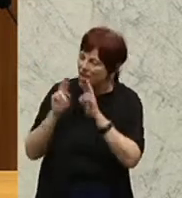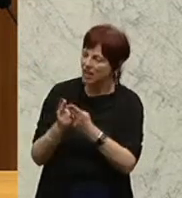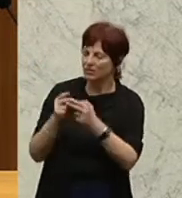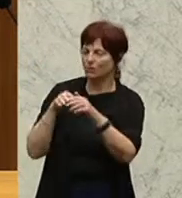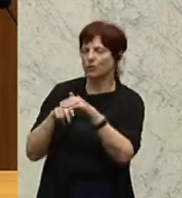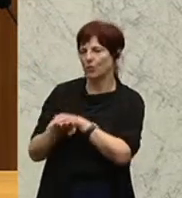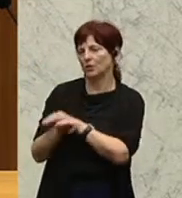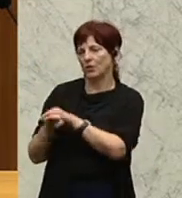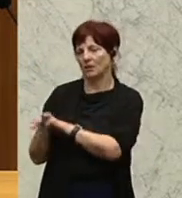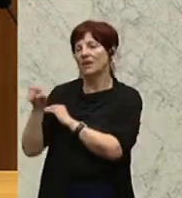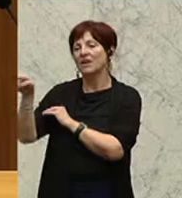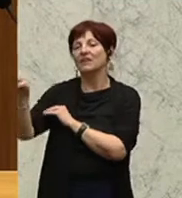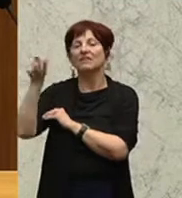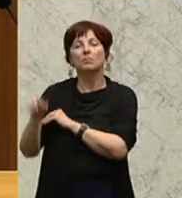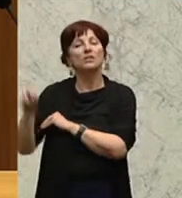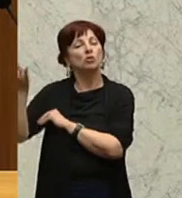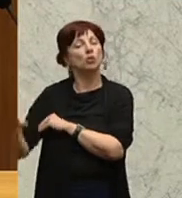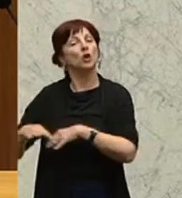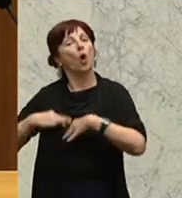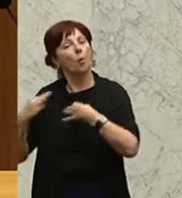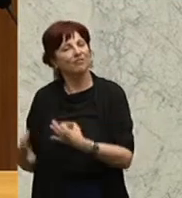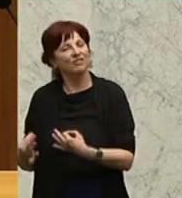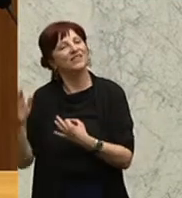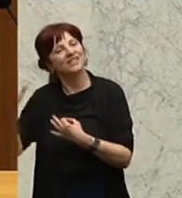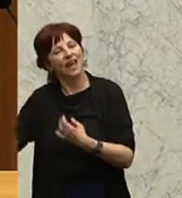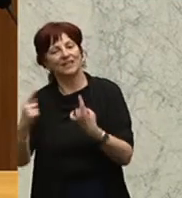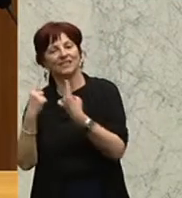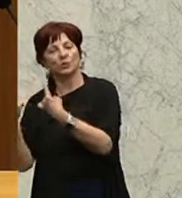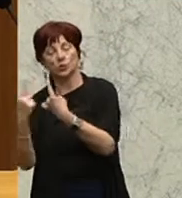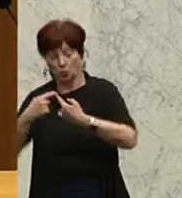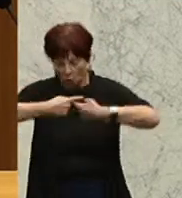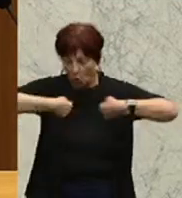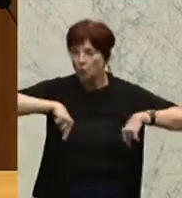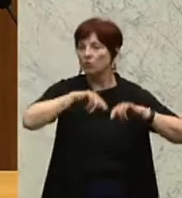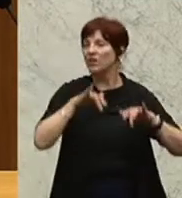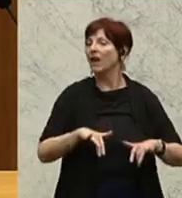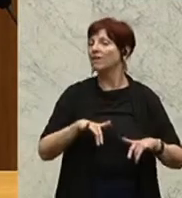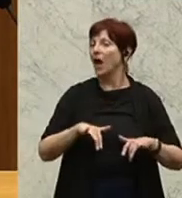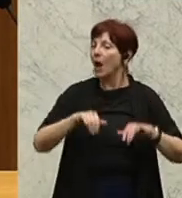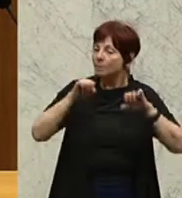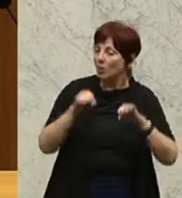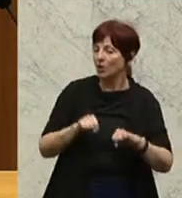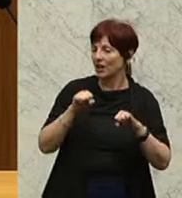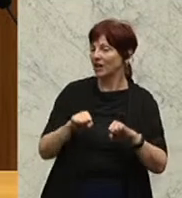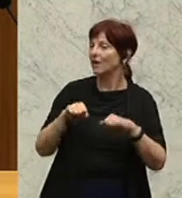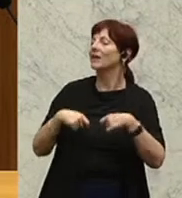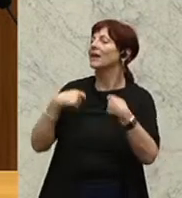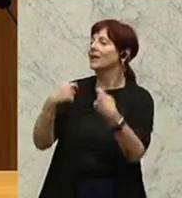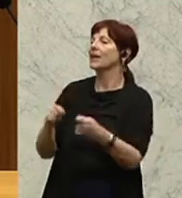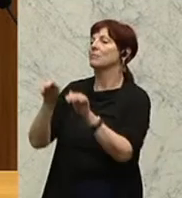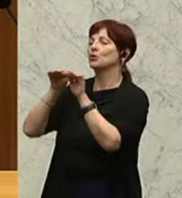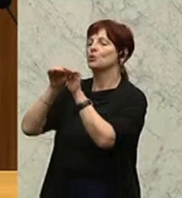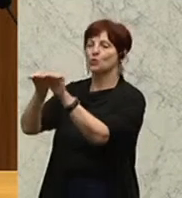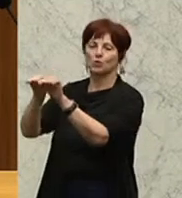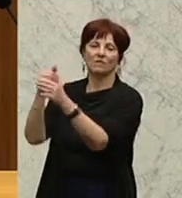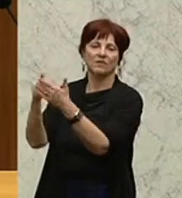dass diese Menschen Opfer der Verhältnisse sind und dass wir diejenigen sind, die die Möglichkeit haben, ihnen Schutz zu geben,